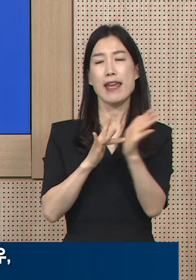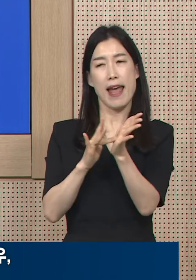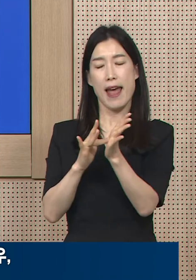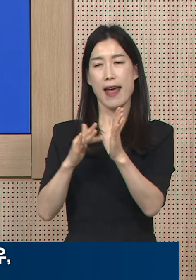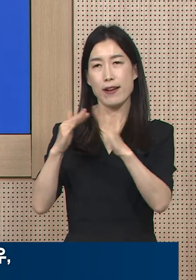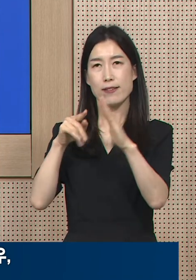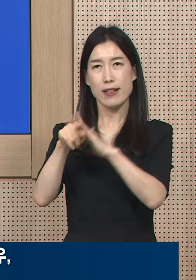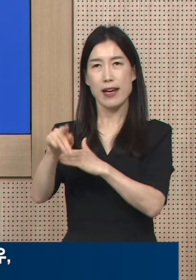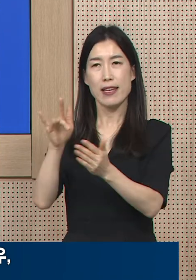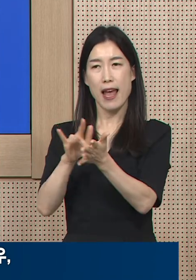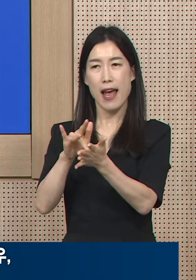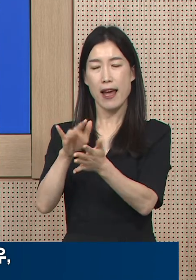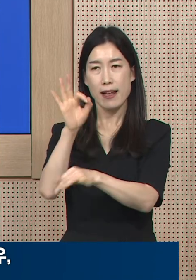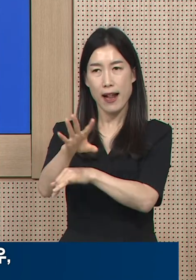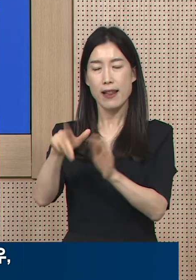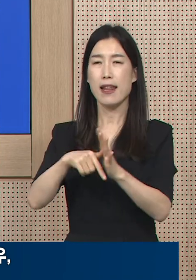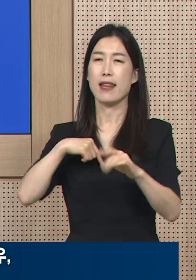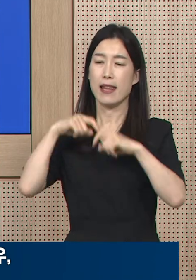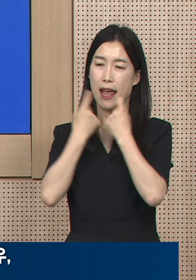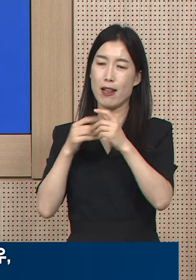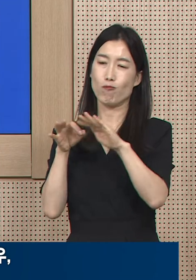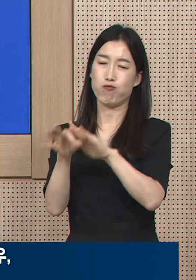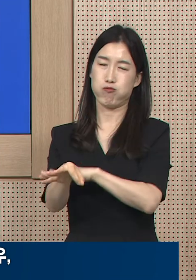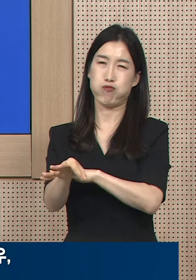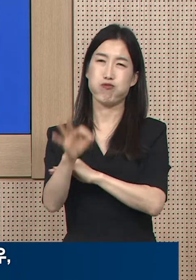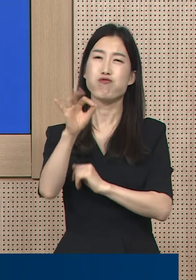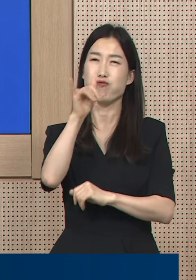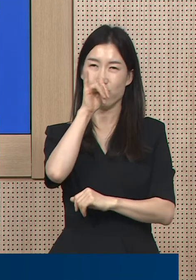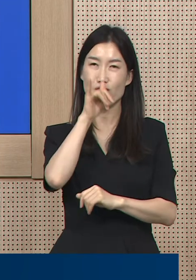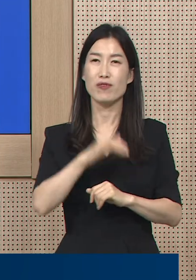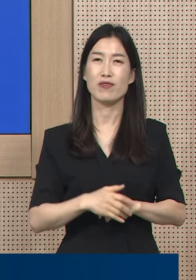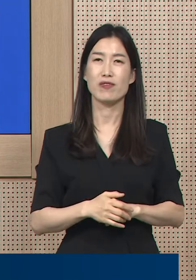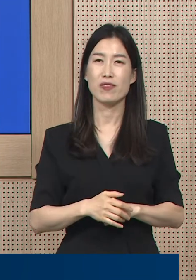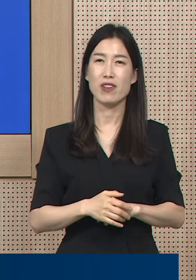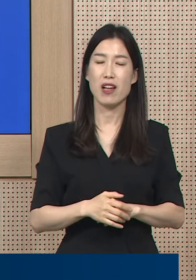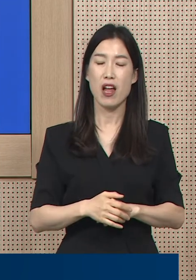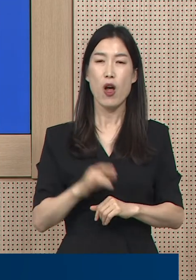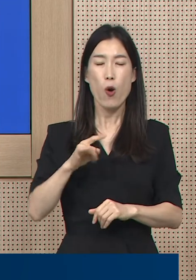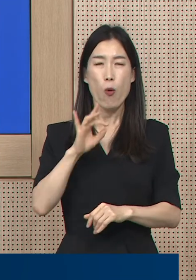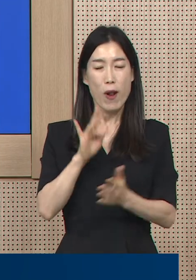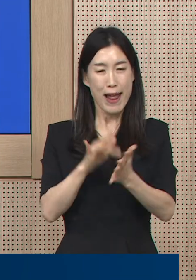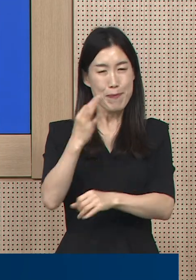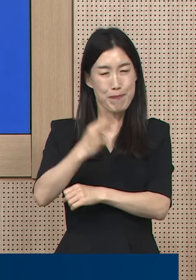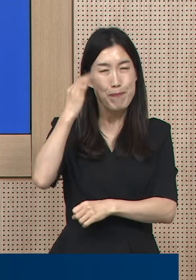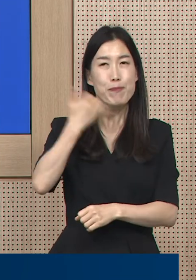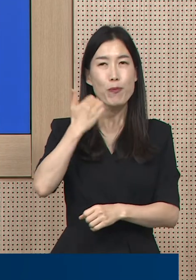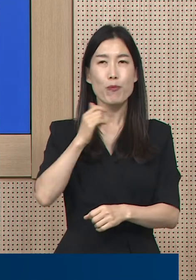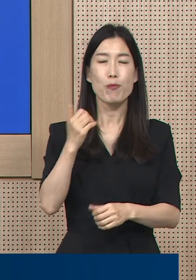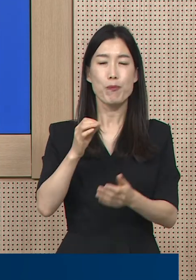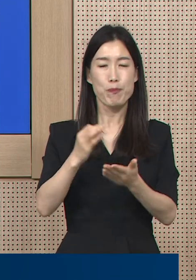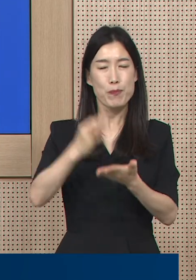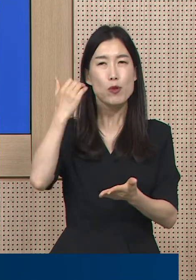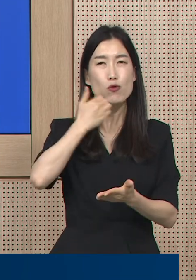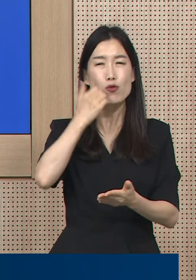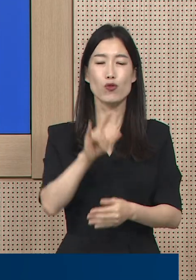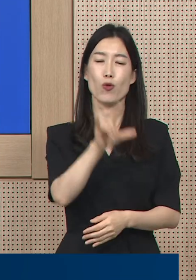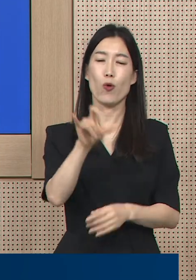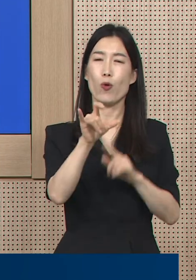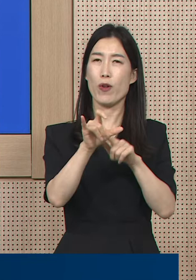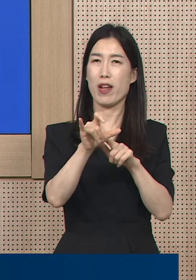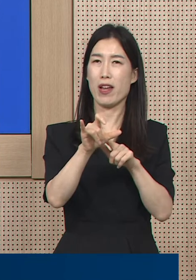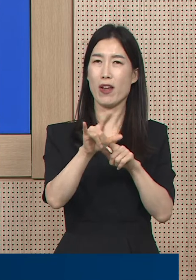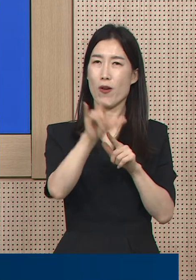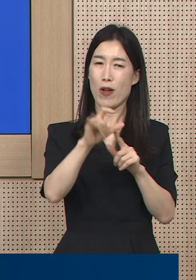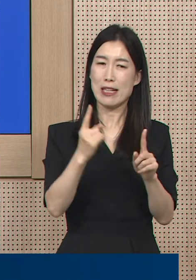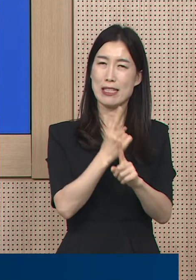약제비에 대해서도 본인 부담이 발생합니다. 다만 상대적으로 고액이 먹는 코로나 치료제 등은 계속 지원되어 본인